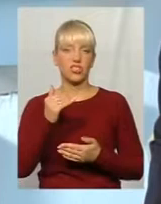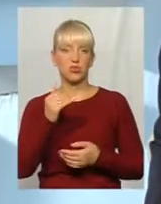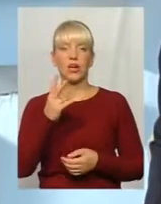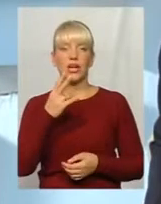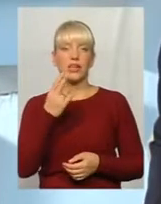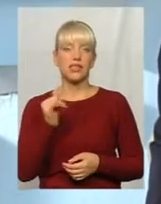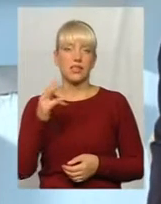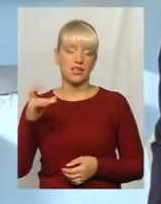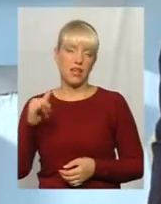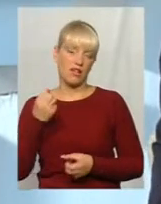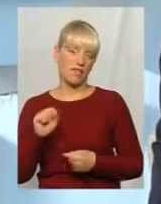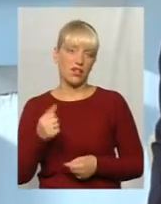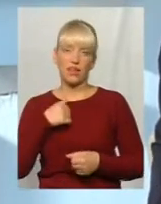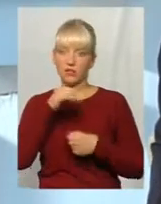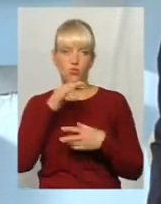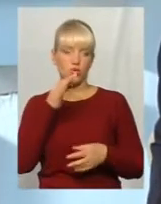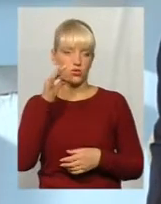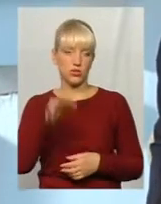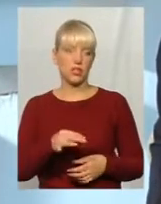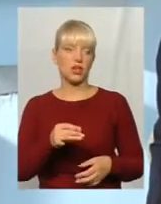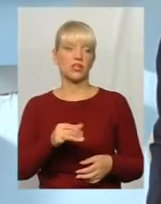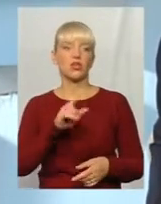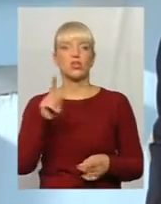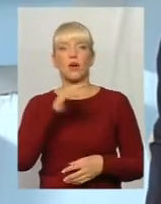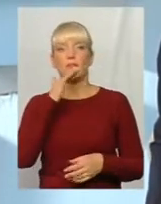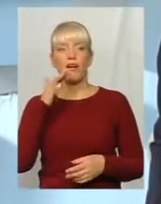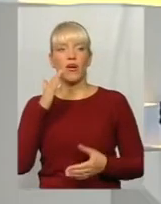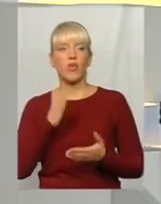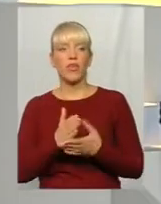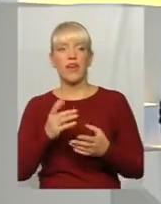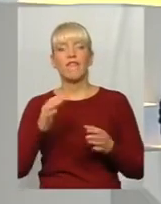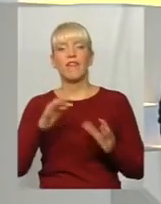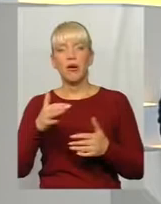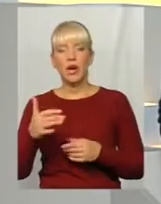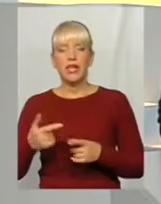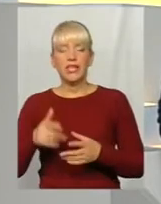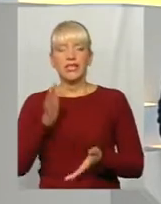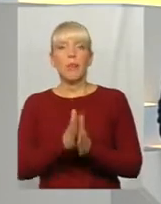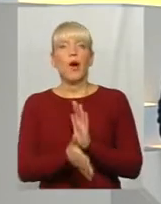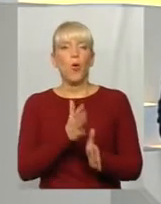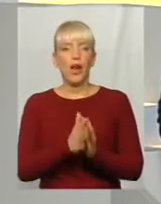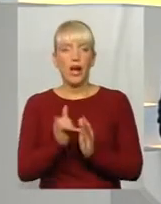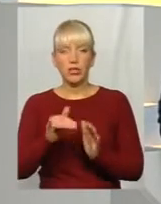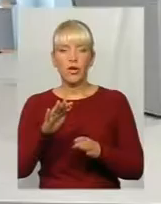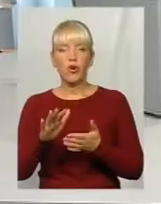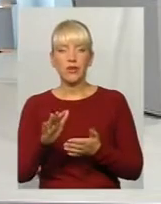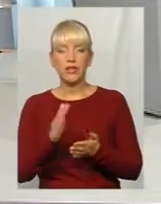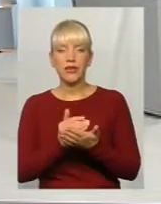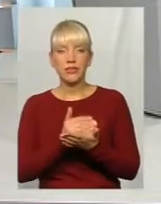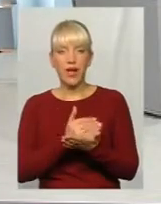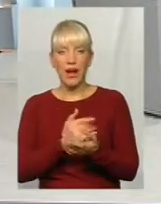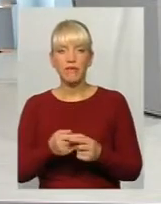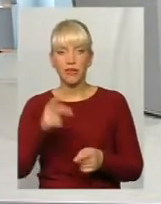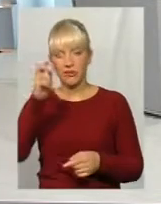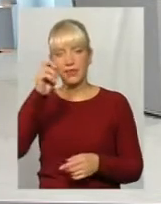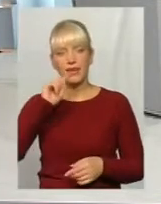я не можу сказати, що дуже багато випадків, скажімо так, спекуляцій в системі публічних